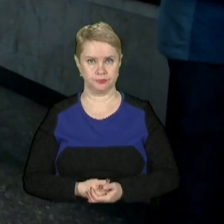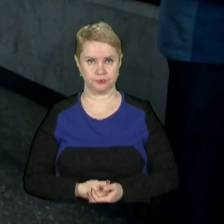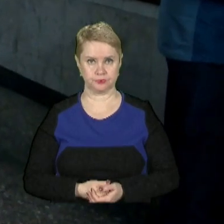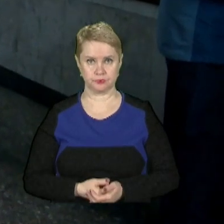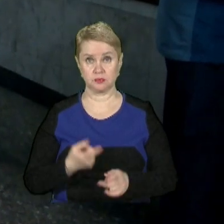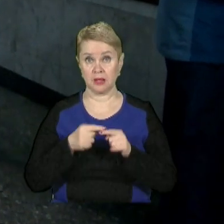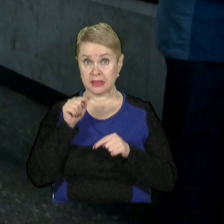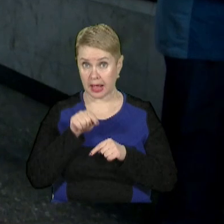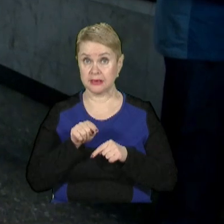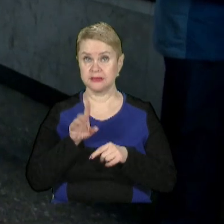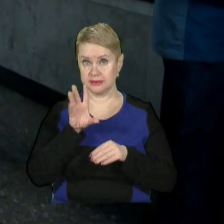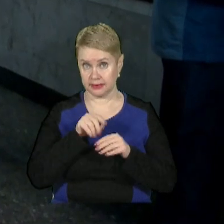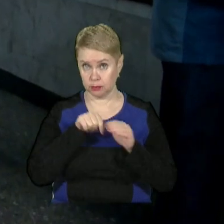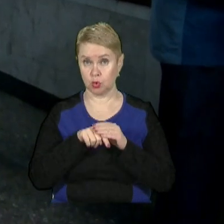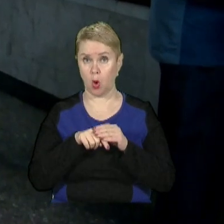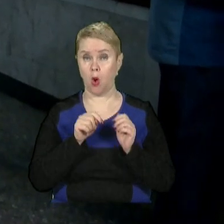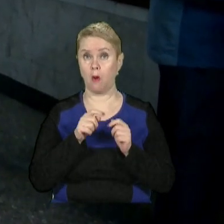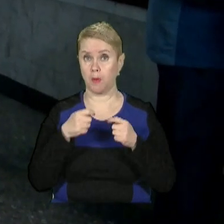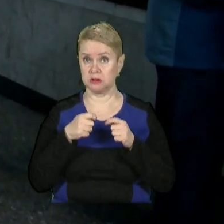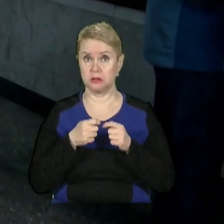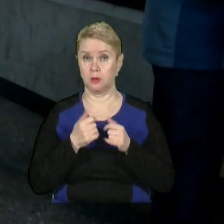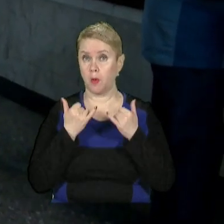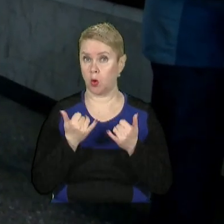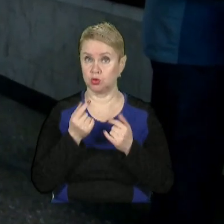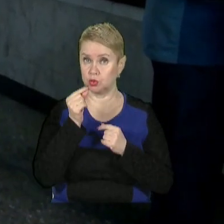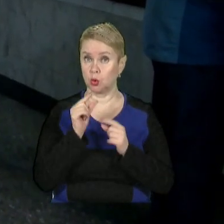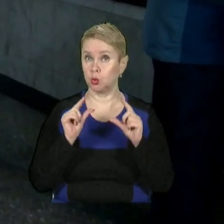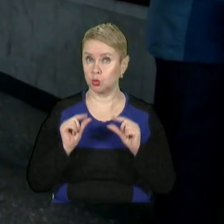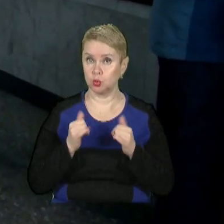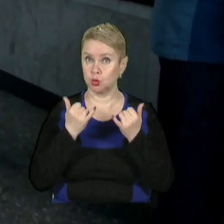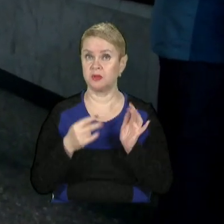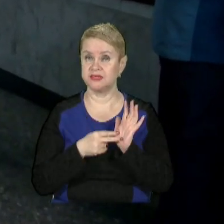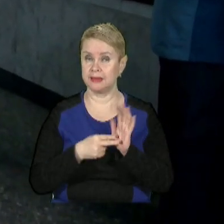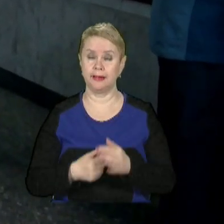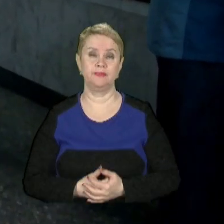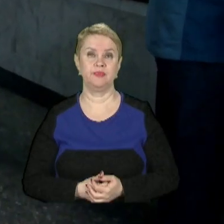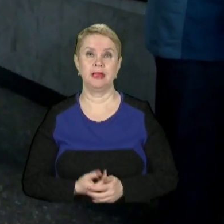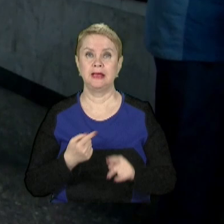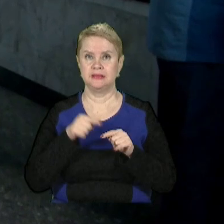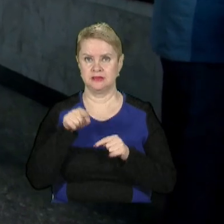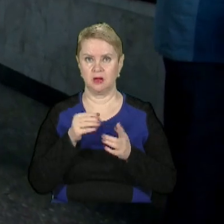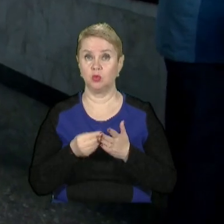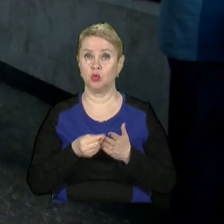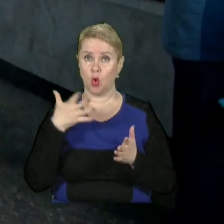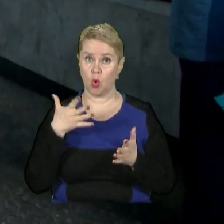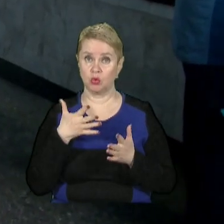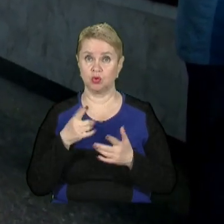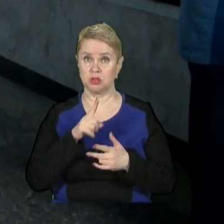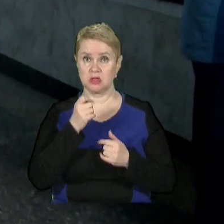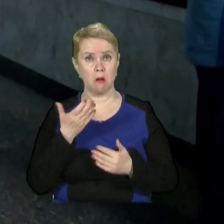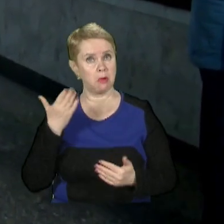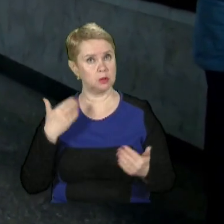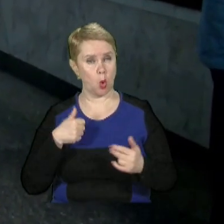навіть з тим, що продавці погодилися, трішечки вступили в ціні. Це дорожче за